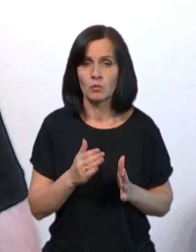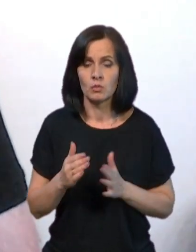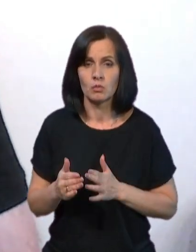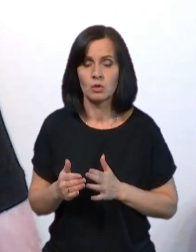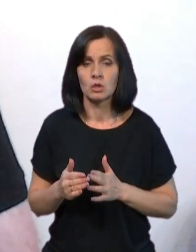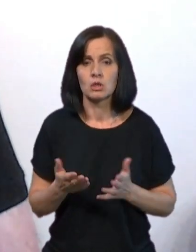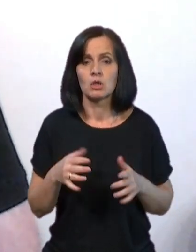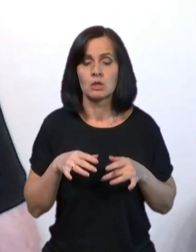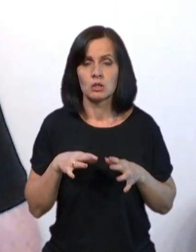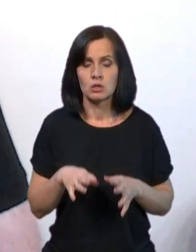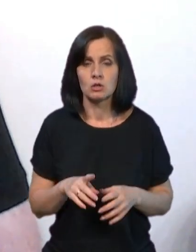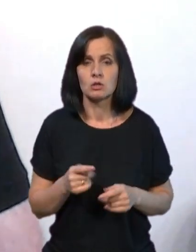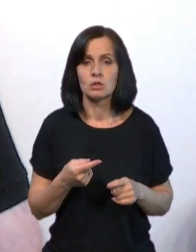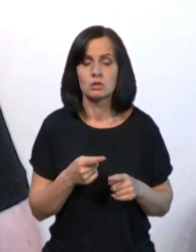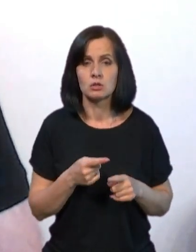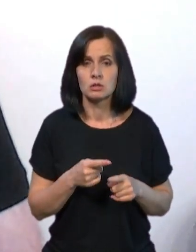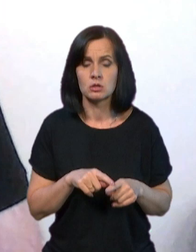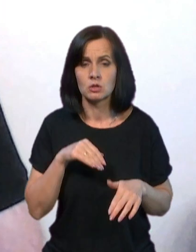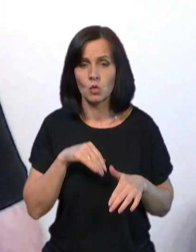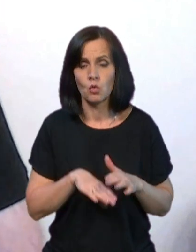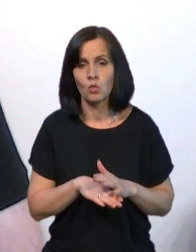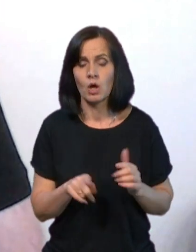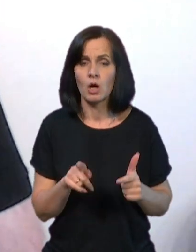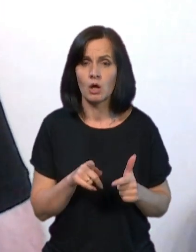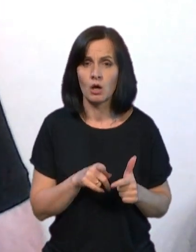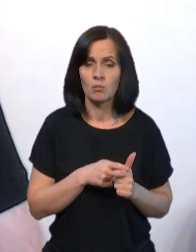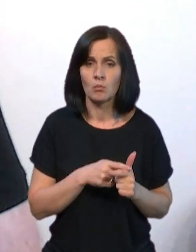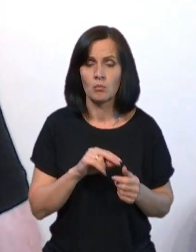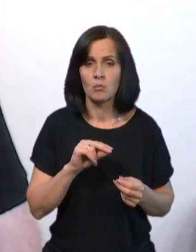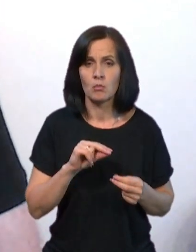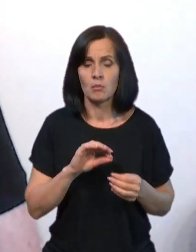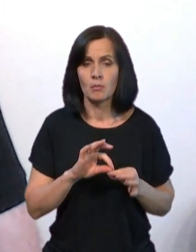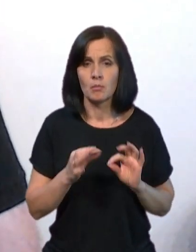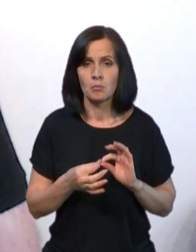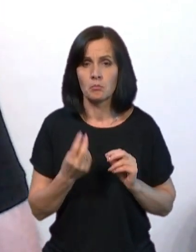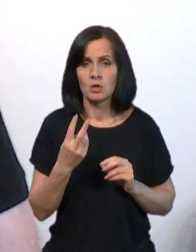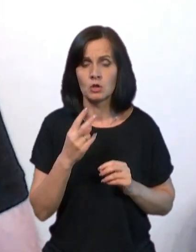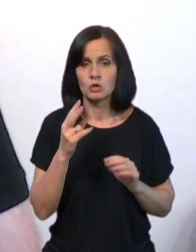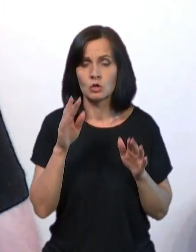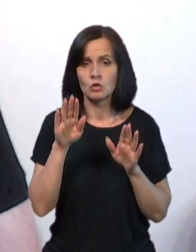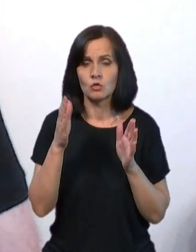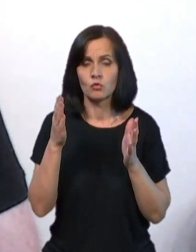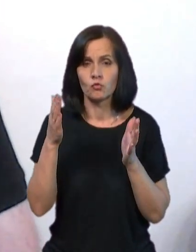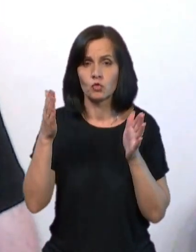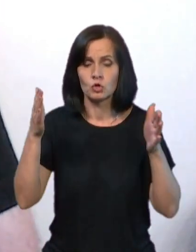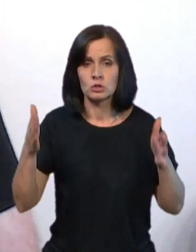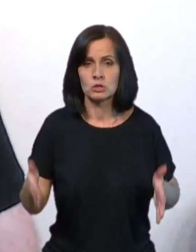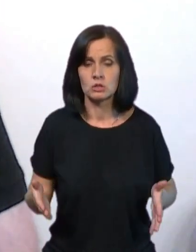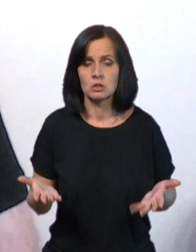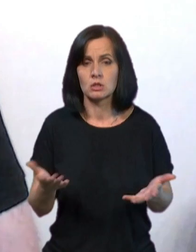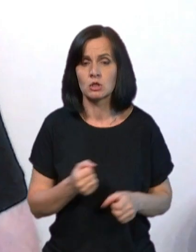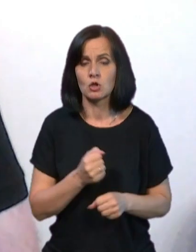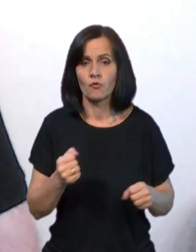певних дій. Це укриття, це або принцип двох стін, який унеможливить або травми, або